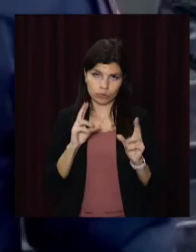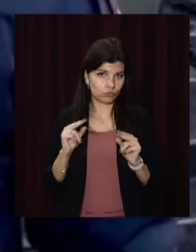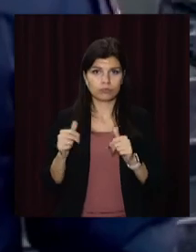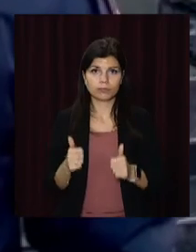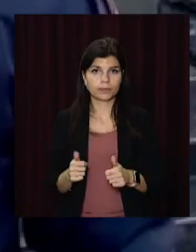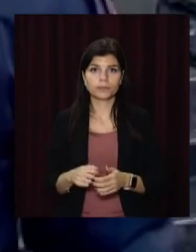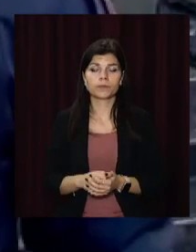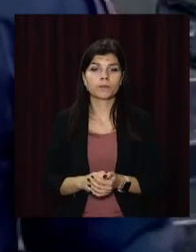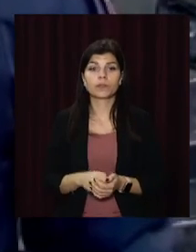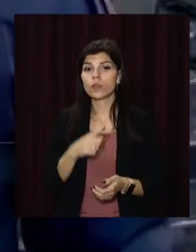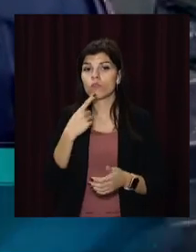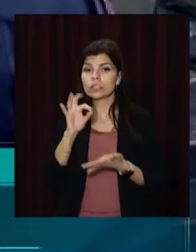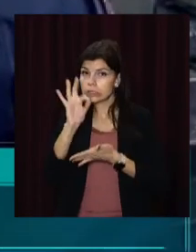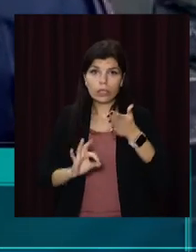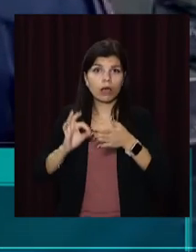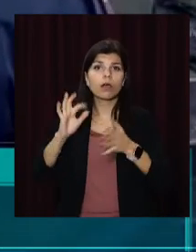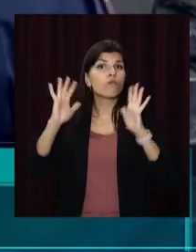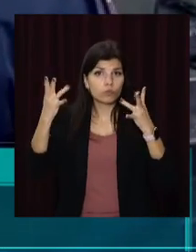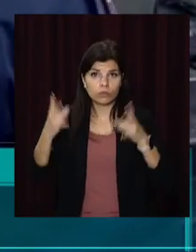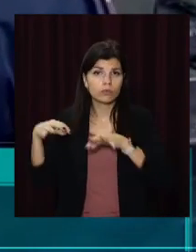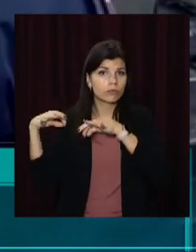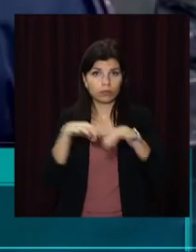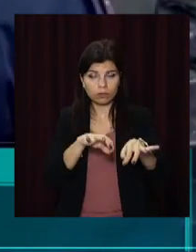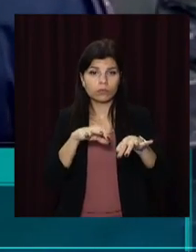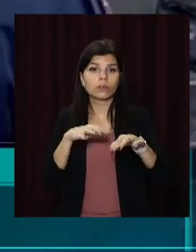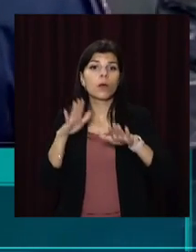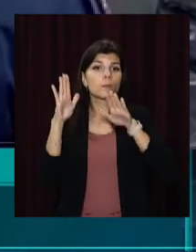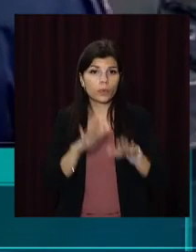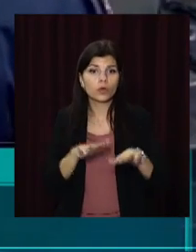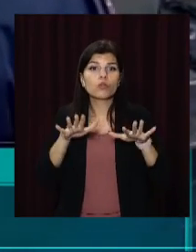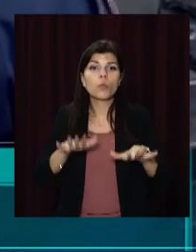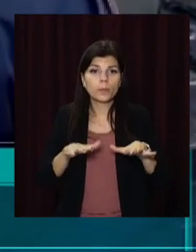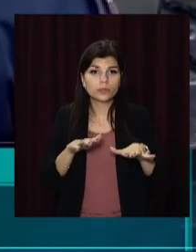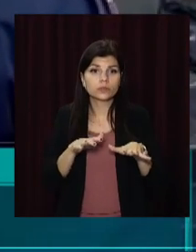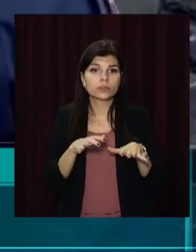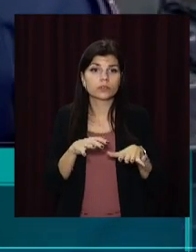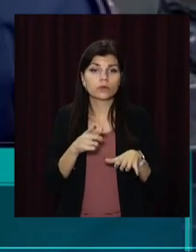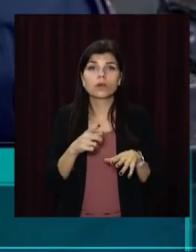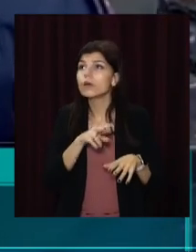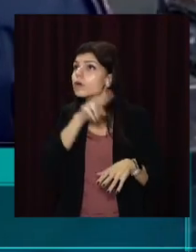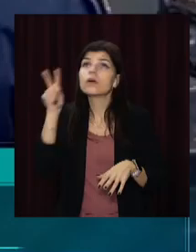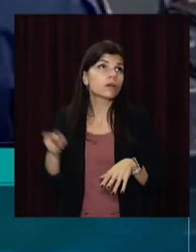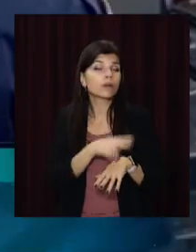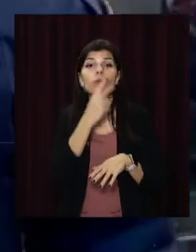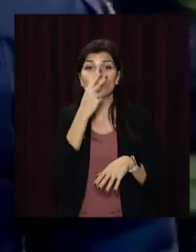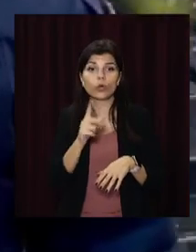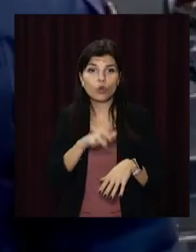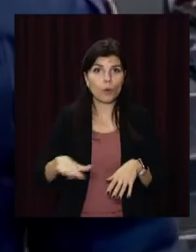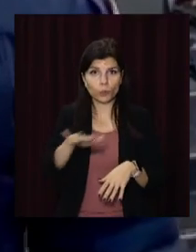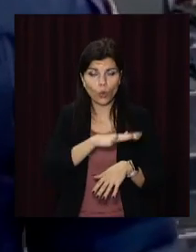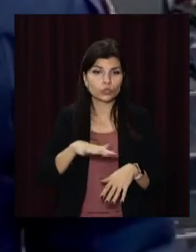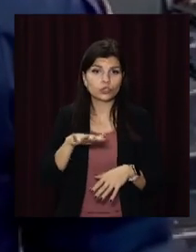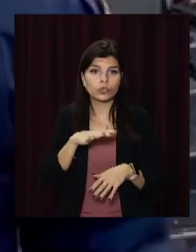До місця події відразу було направлено три автоцистерни. По прибуттю до місця події з'ясовано, що площа